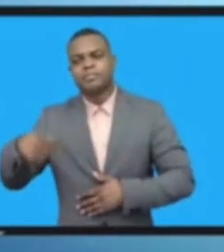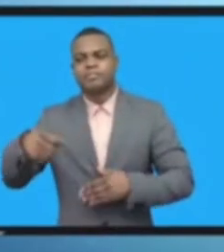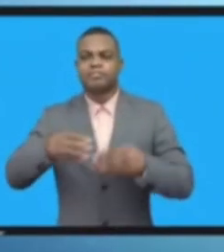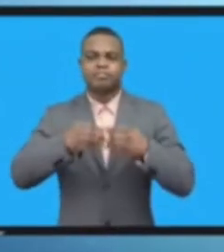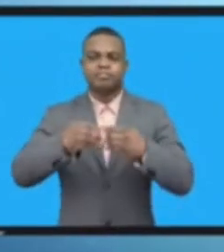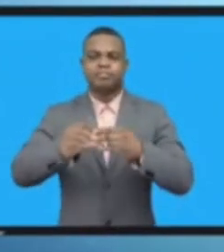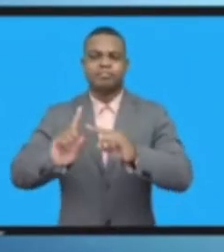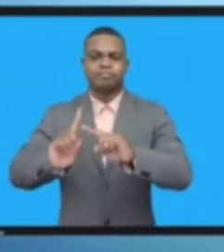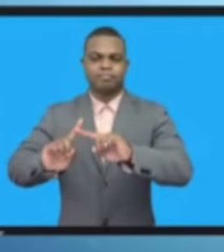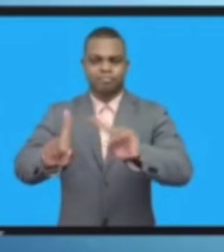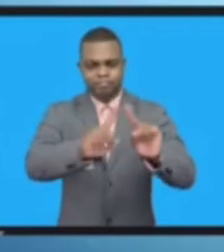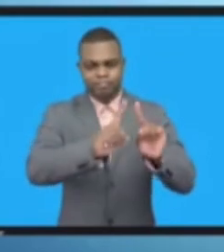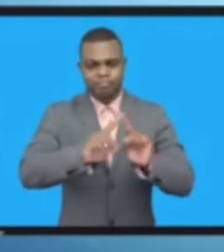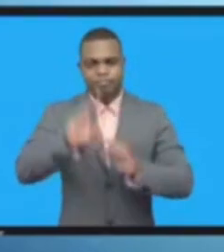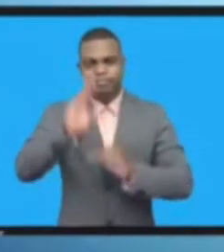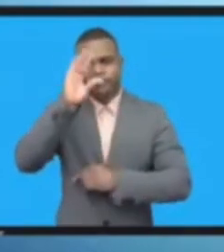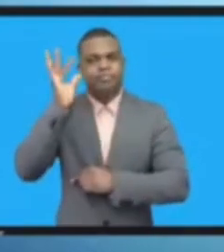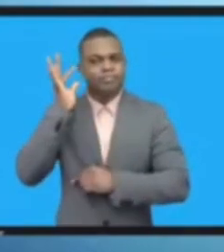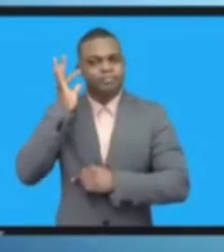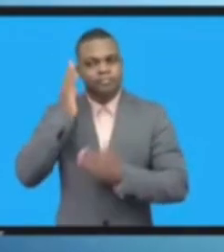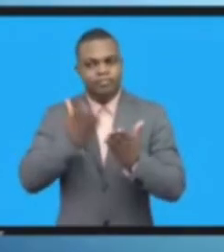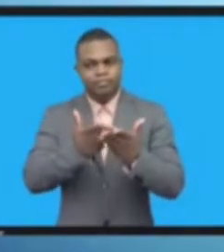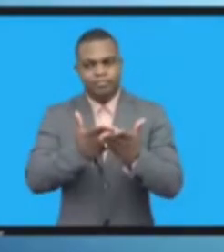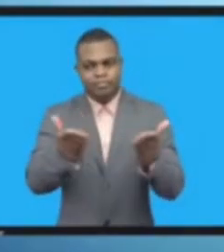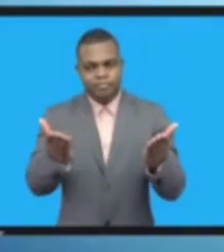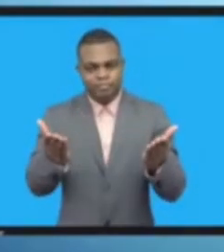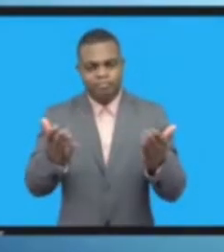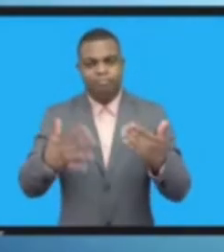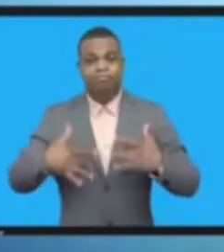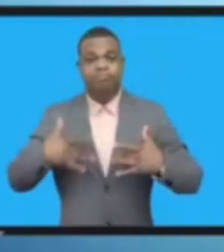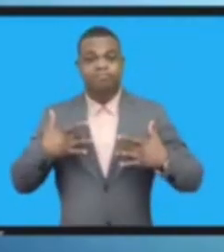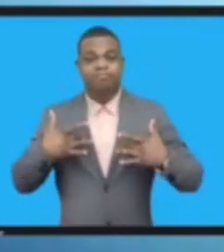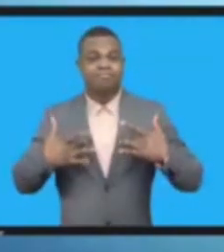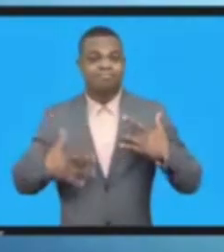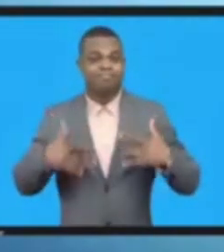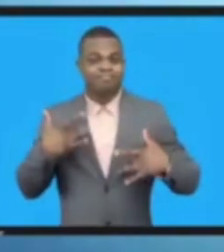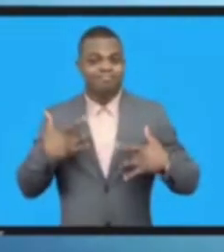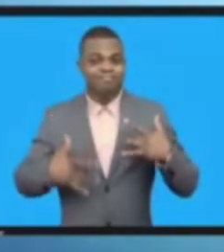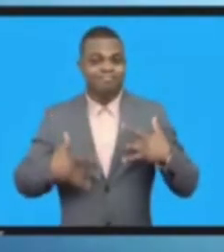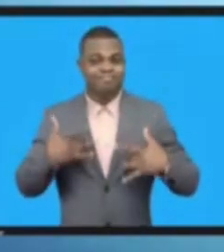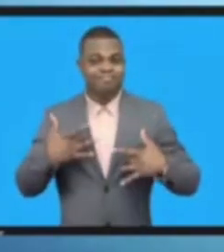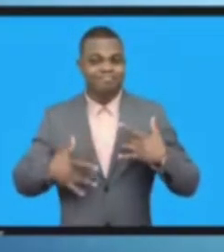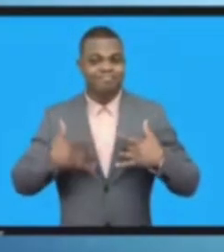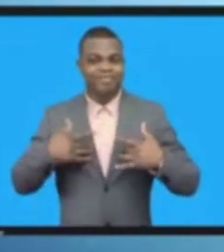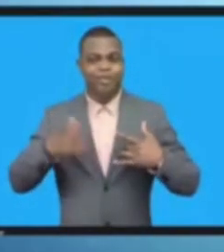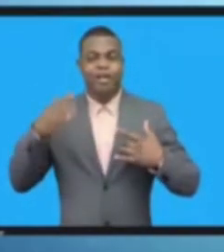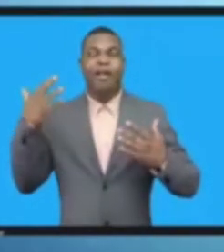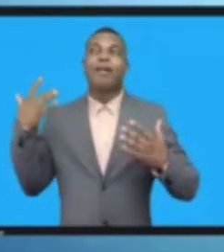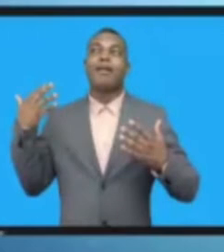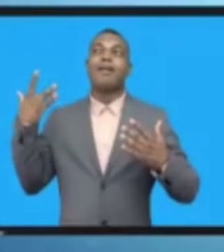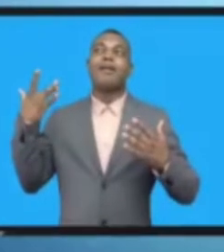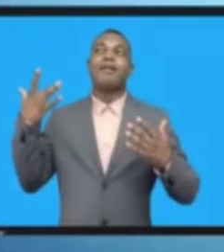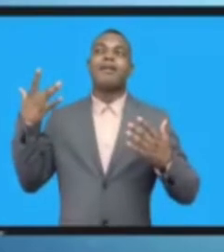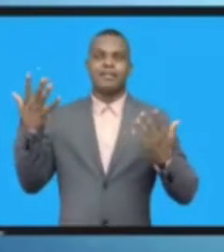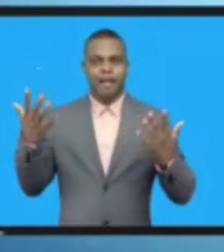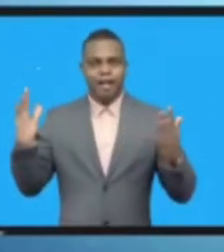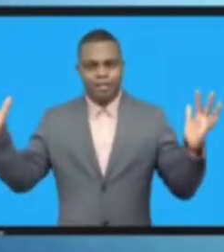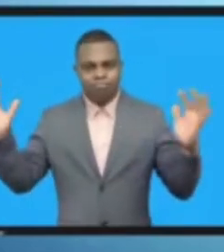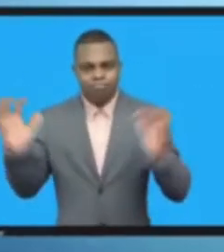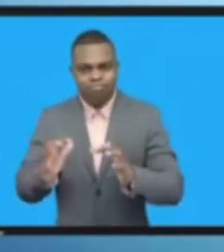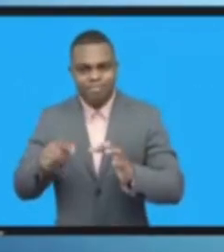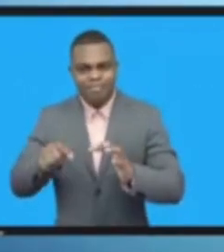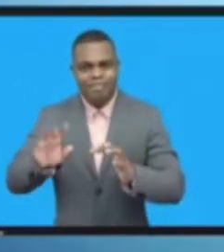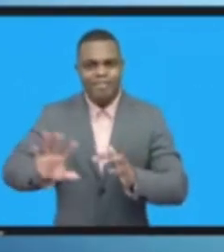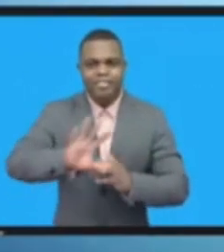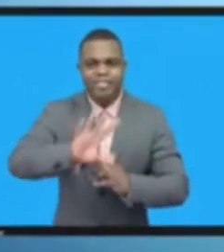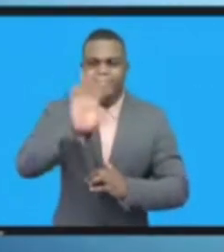من المثير للاهتمام أن أعود مرة أخرى إلى أفريقيا القارة التي ولد فيها